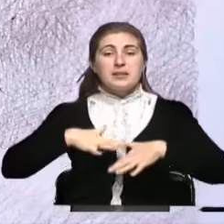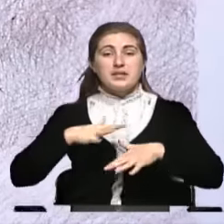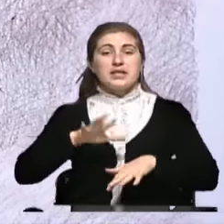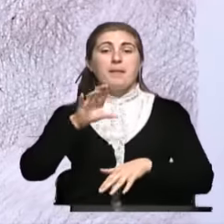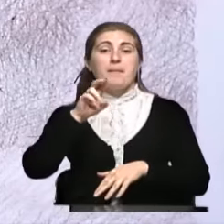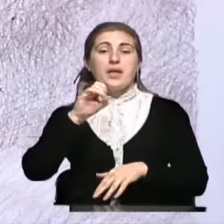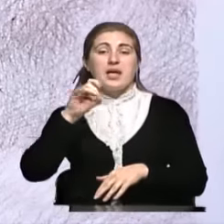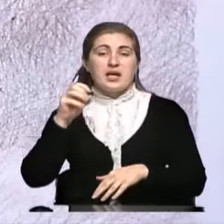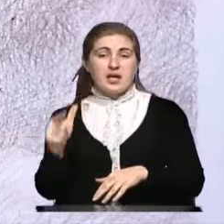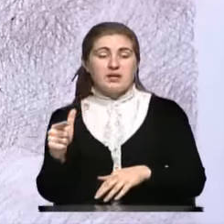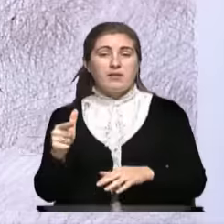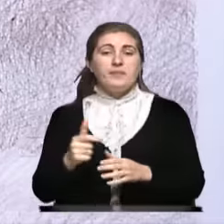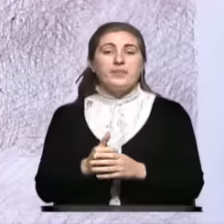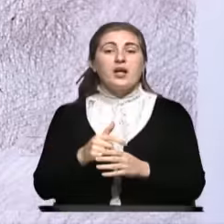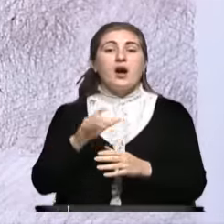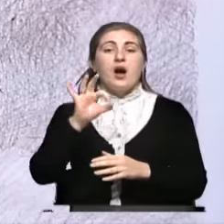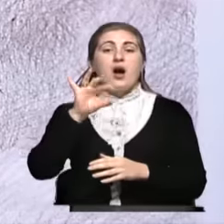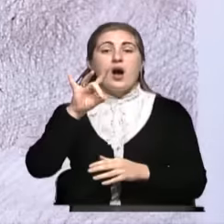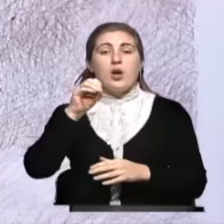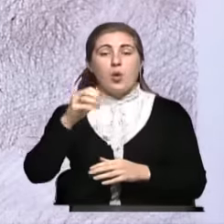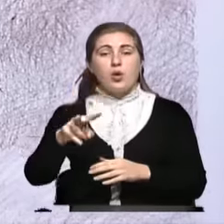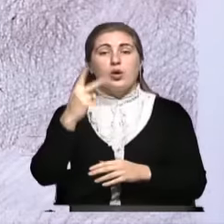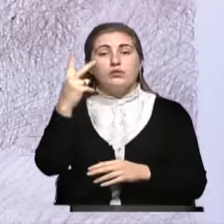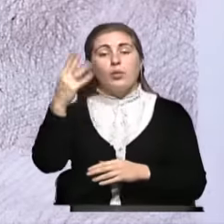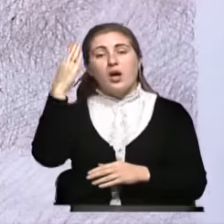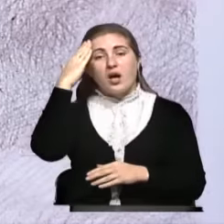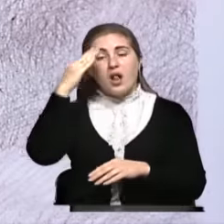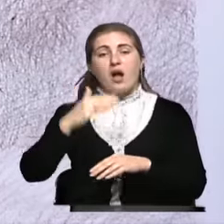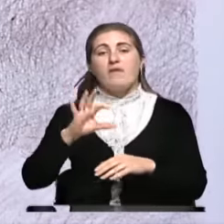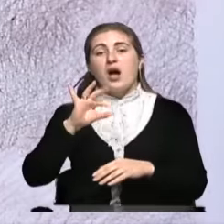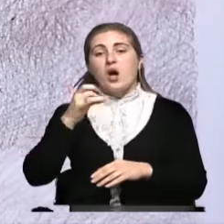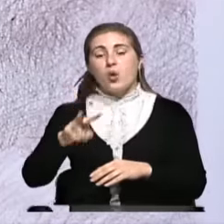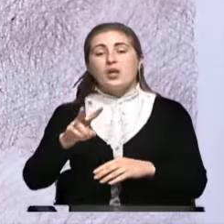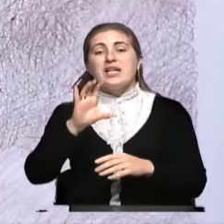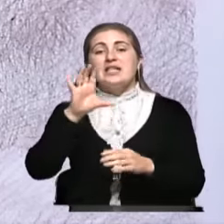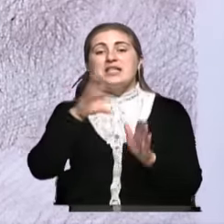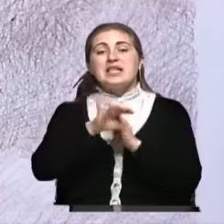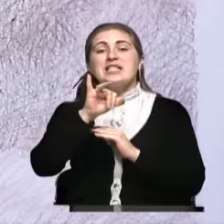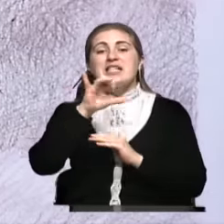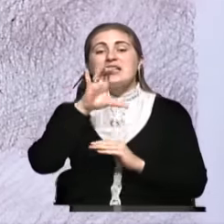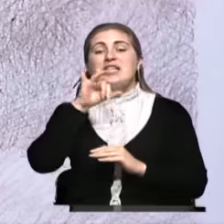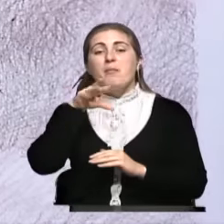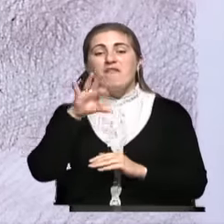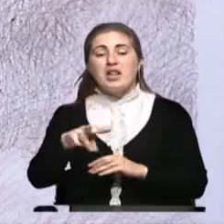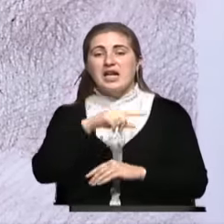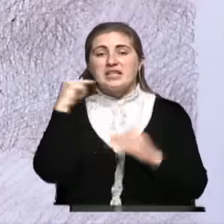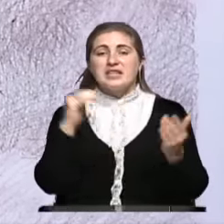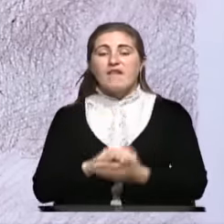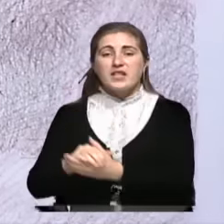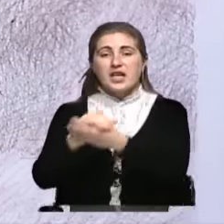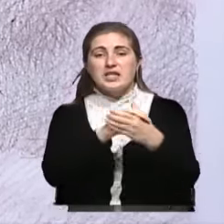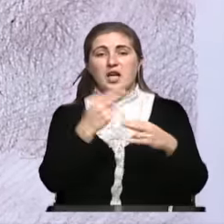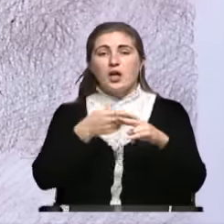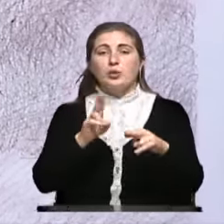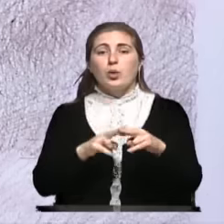Орел, двуглавый орел, символ Российской Федерации, который